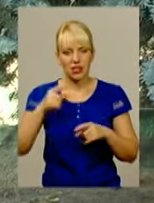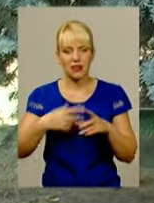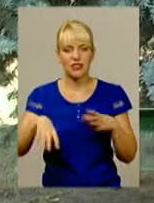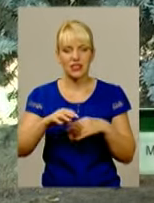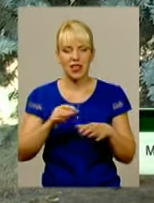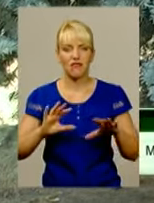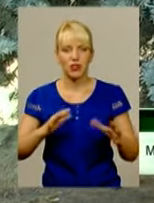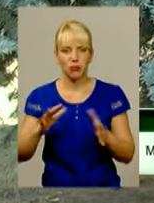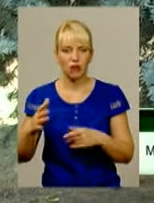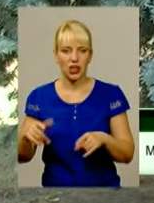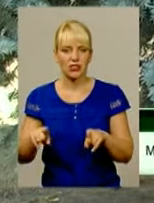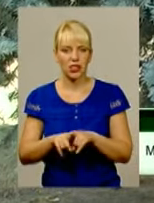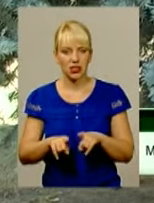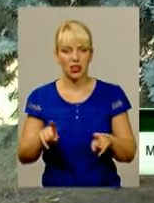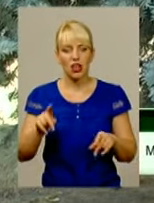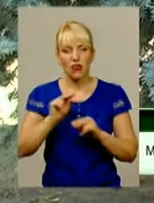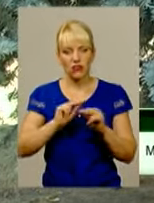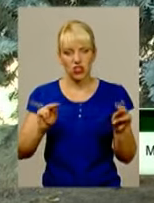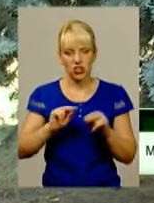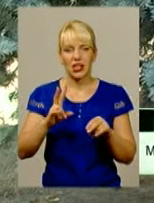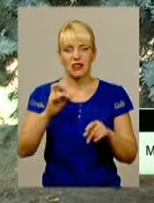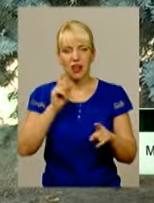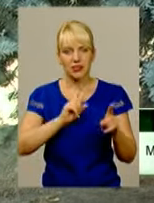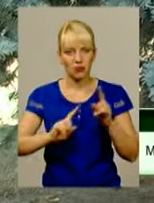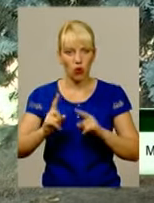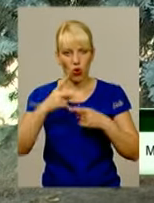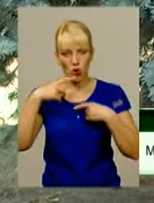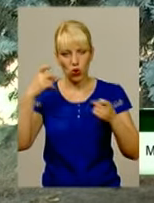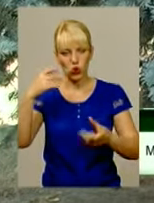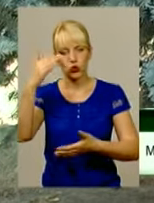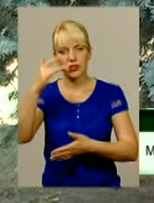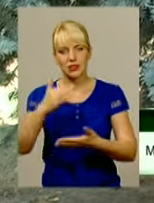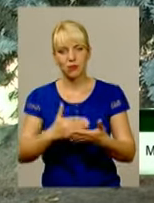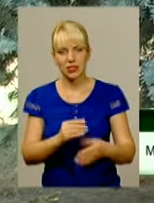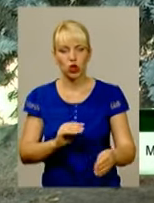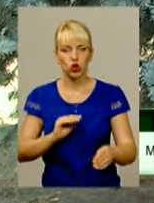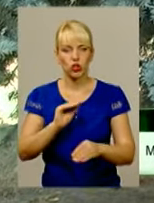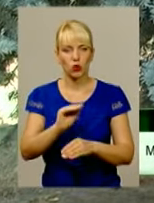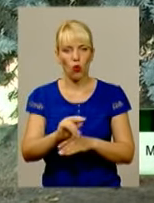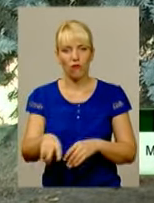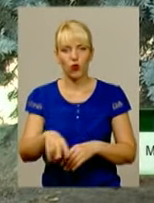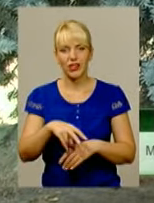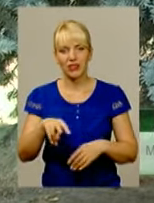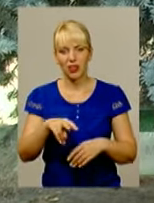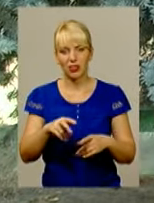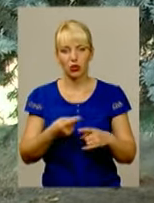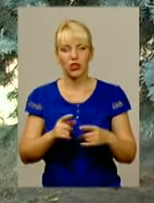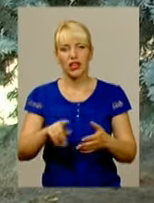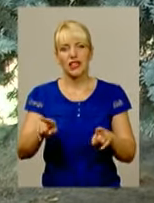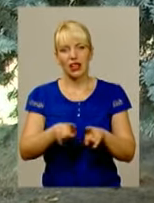Вчитель на зборах оголошує певний список додаткової литератури. Він такий собі